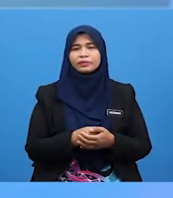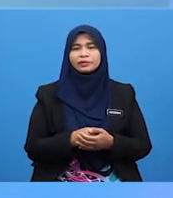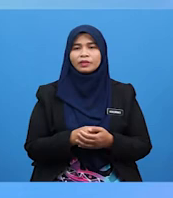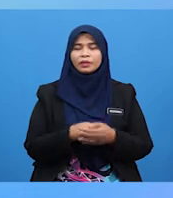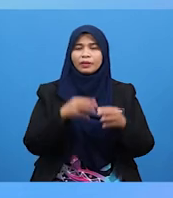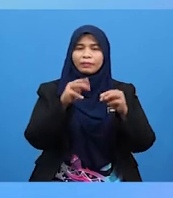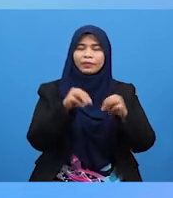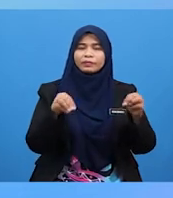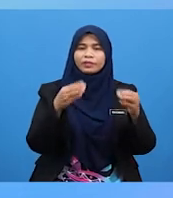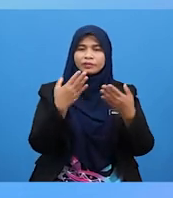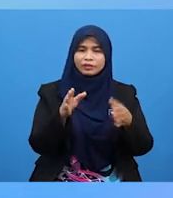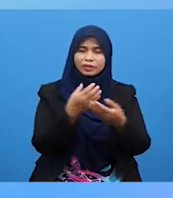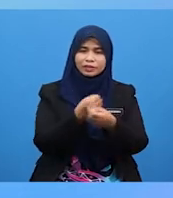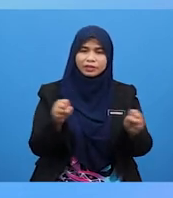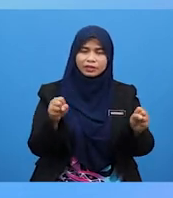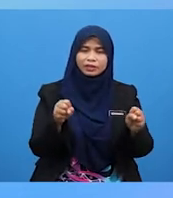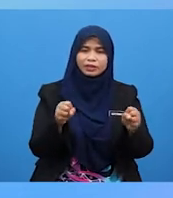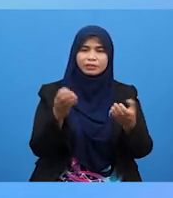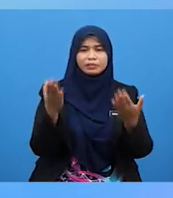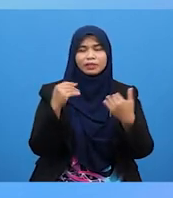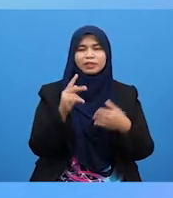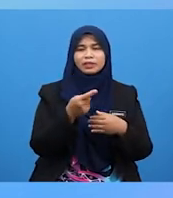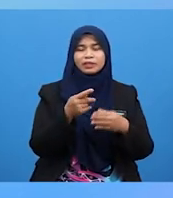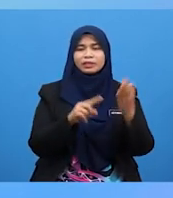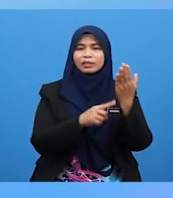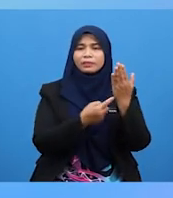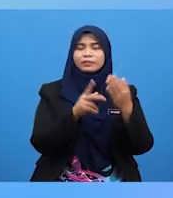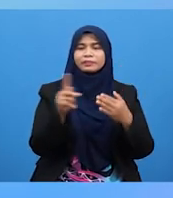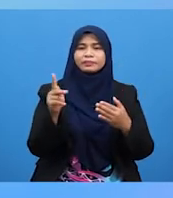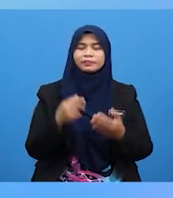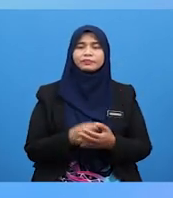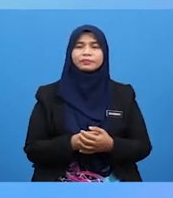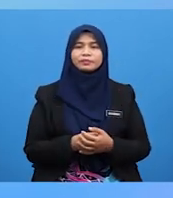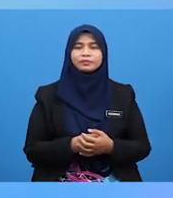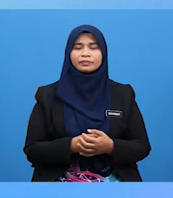Murid-murid Sudah Bersedia Mari Kita Mulakan